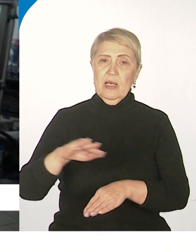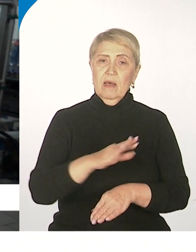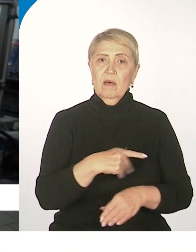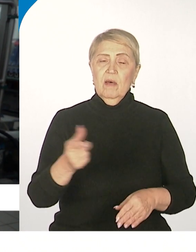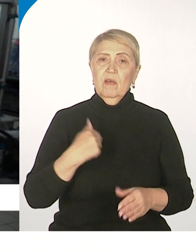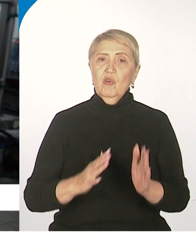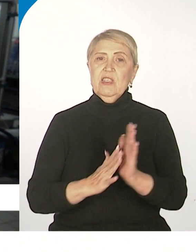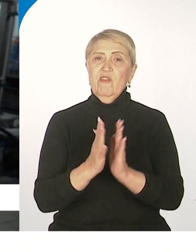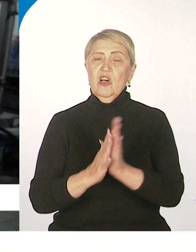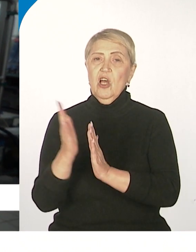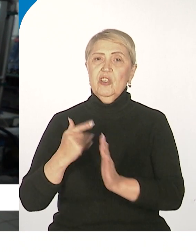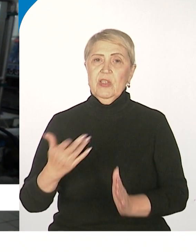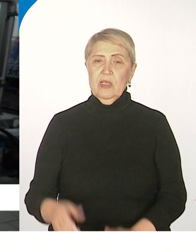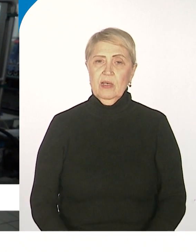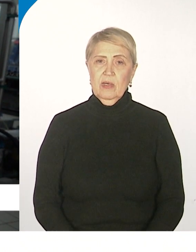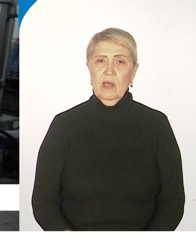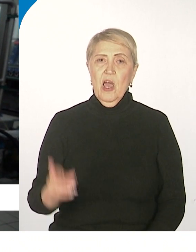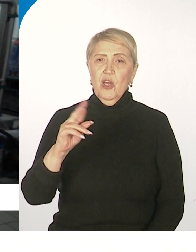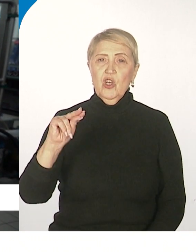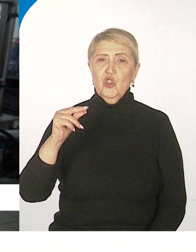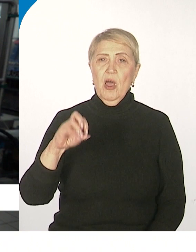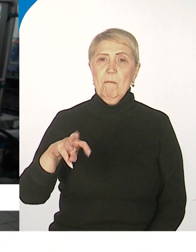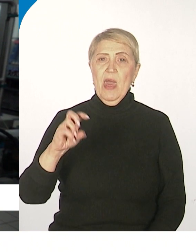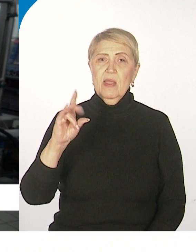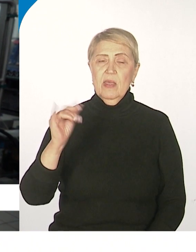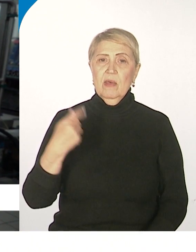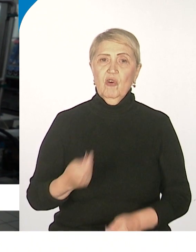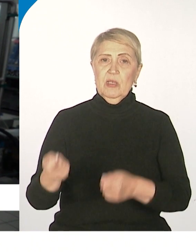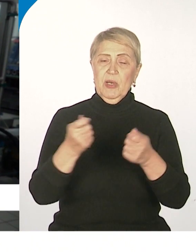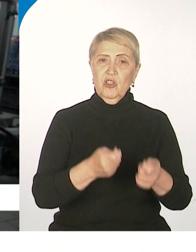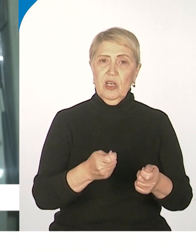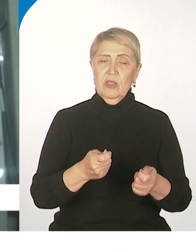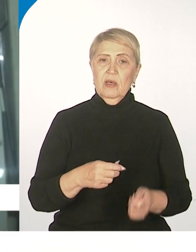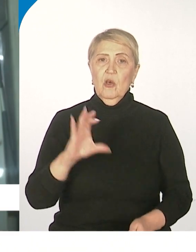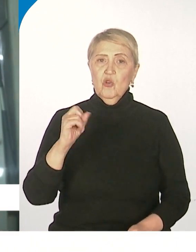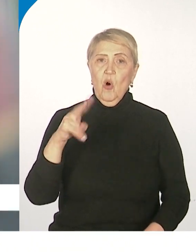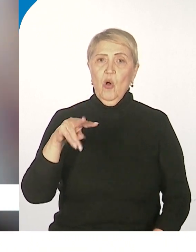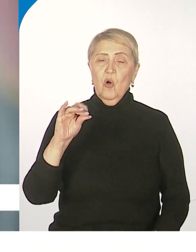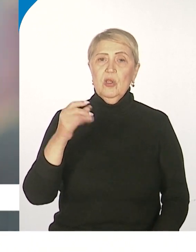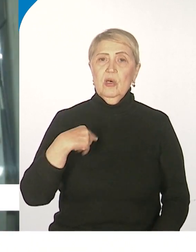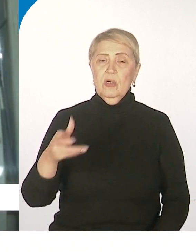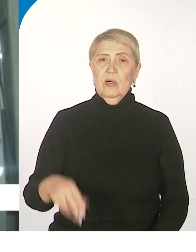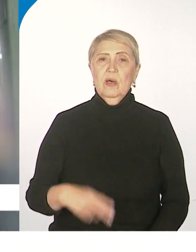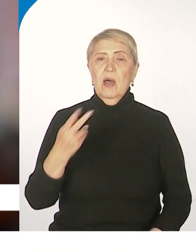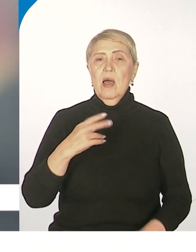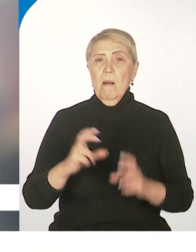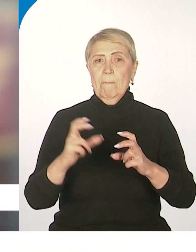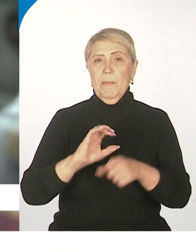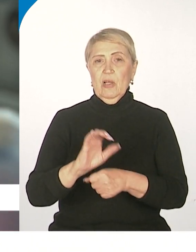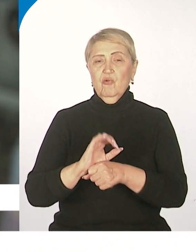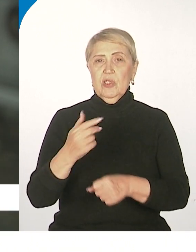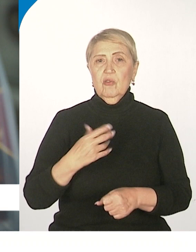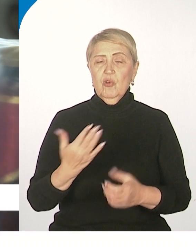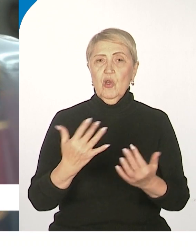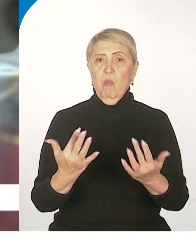выращивается из ячменя солод. Этот солод приезжает к нам в Хабаровск. Извините, мы готовим пиво. Продукция пивоваренного предприятия пользуется